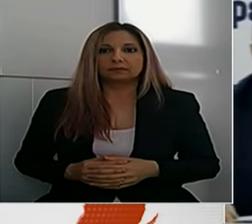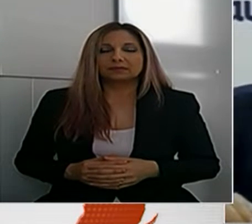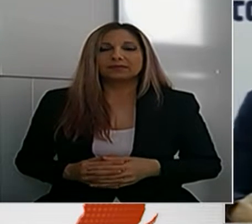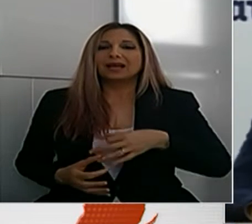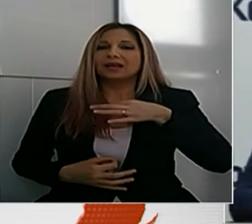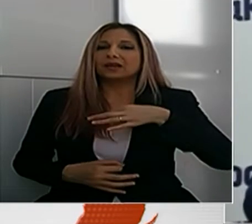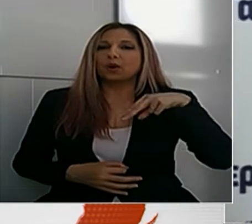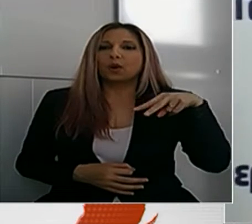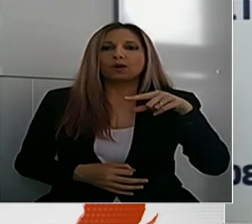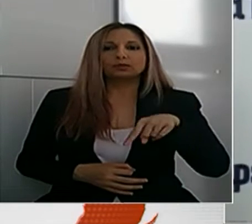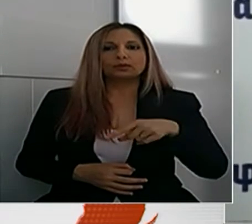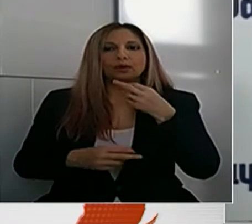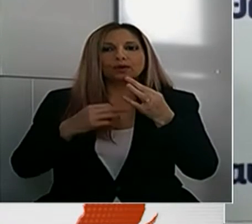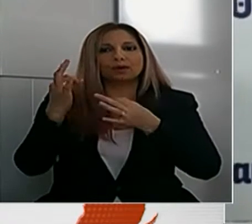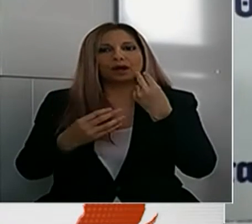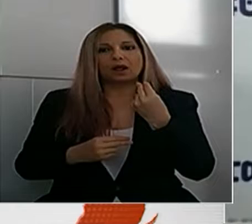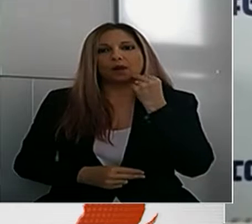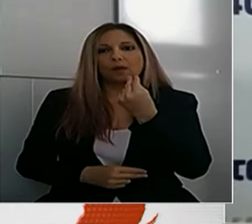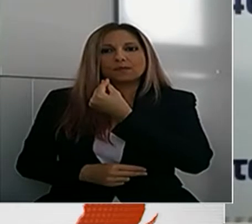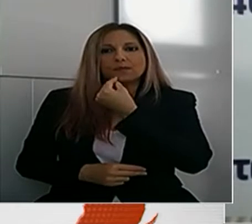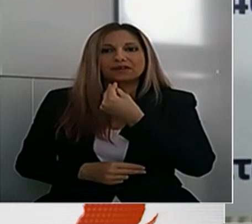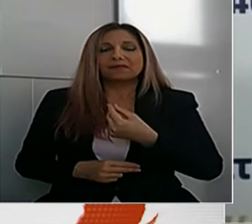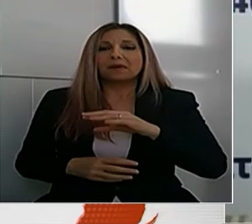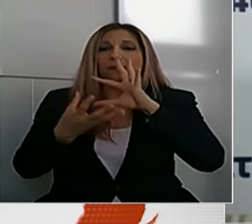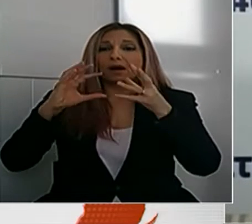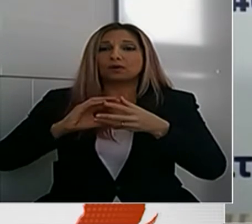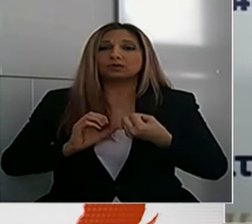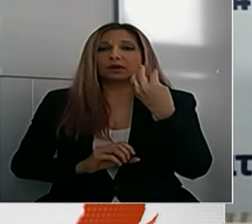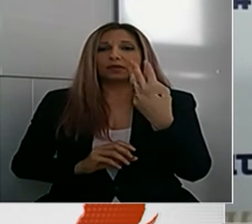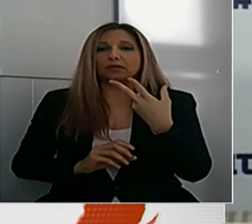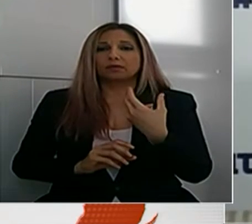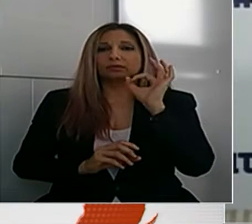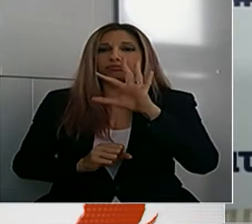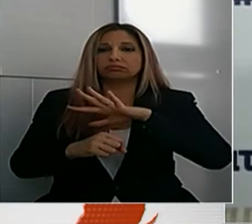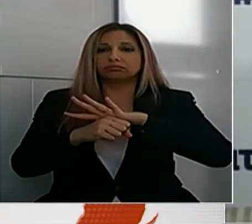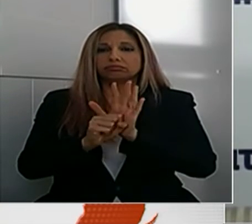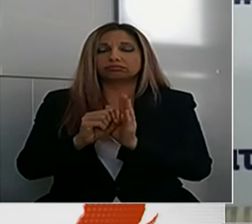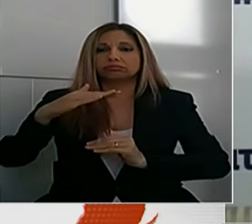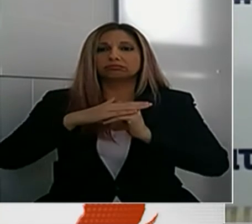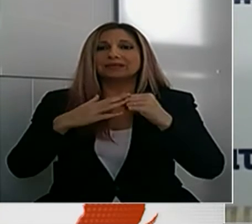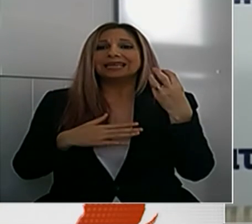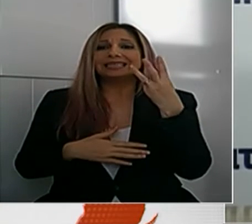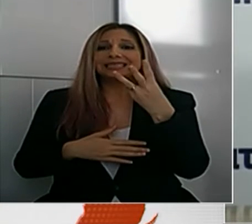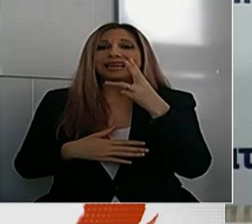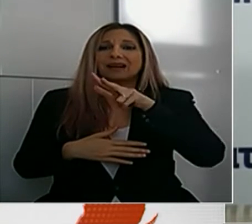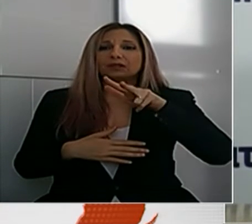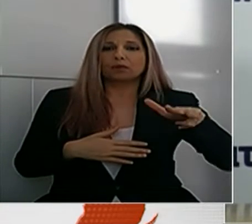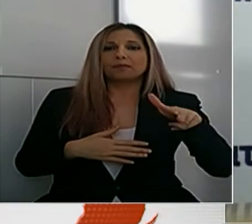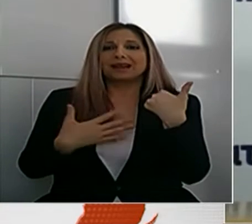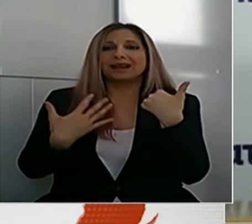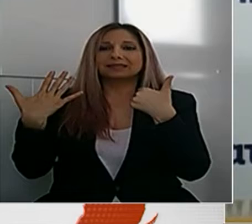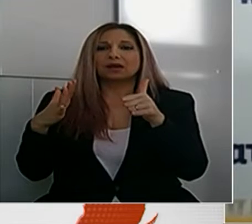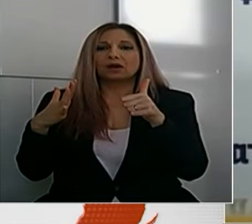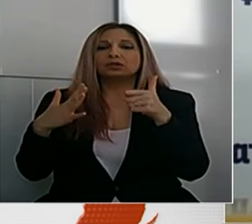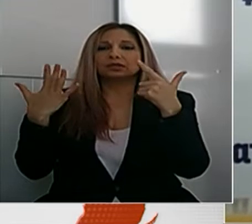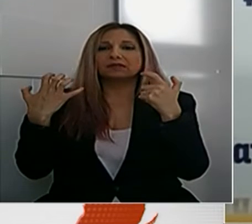Καλησπέρα σας. Παγκόσμια ο αριθμός των κρούσματων έχει φτάσει τα 3.670.000 και η